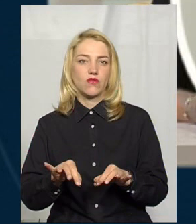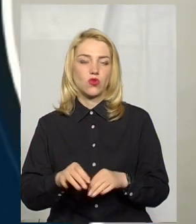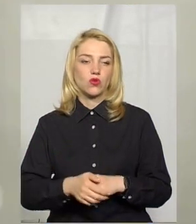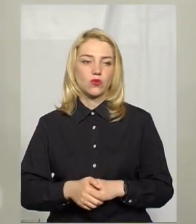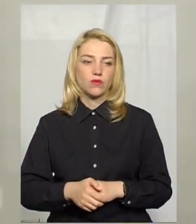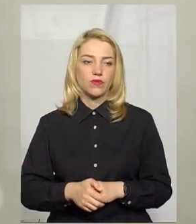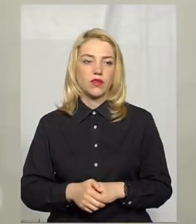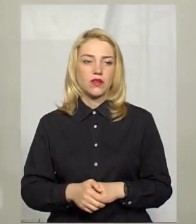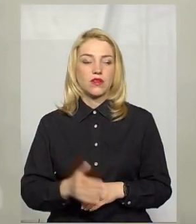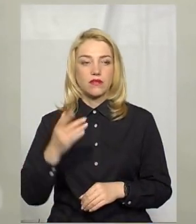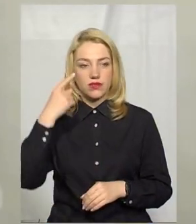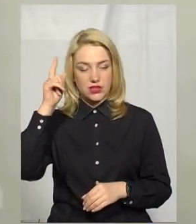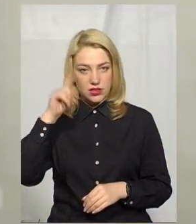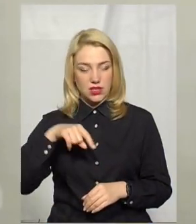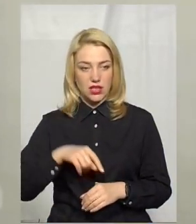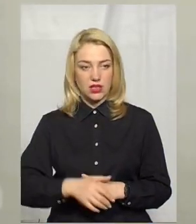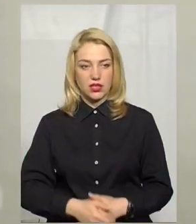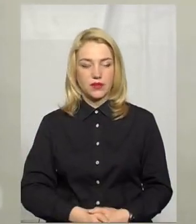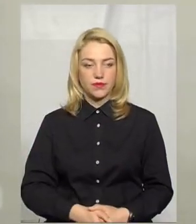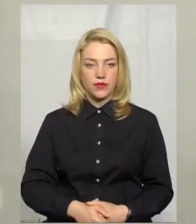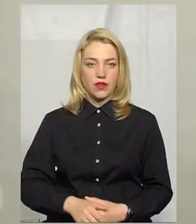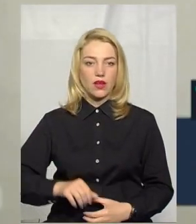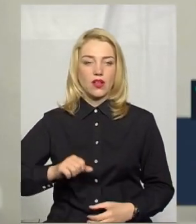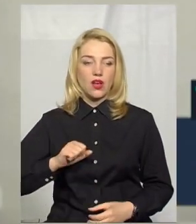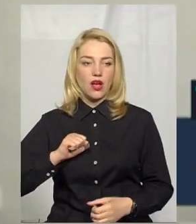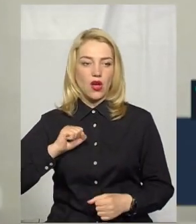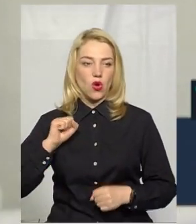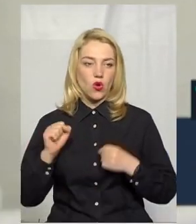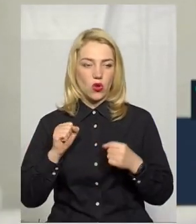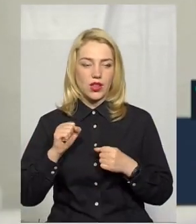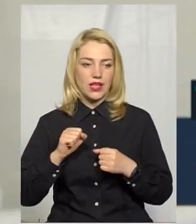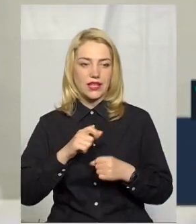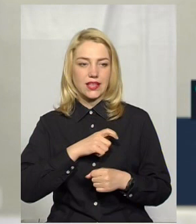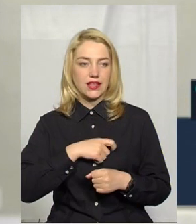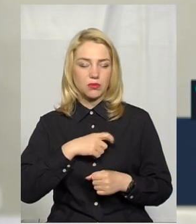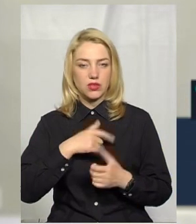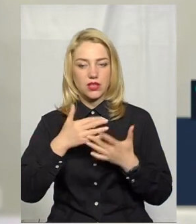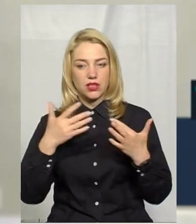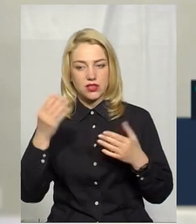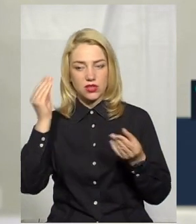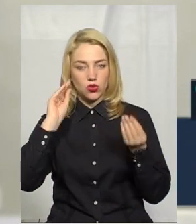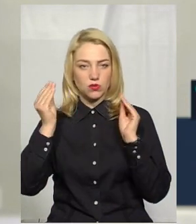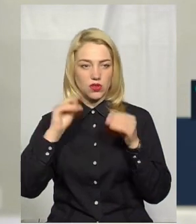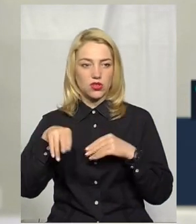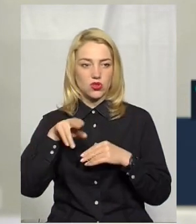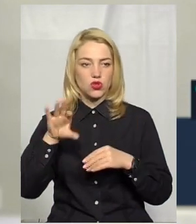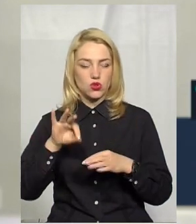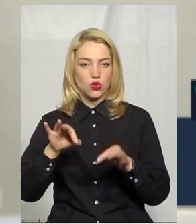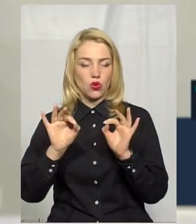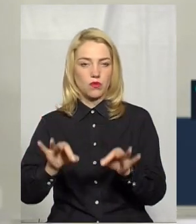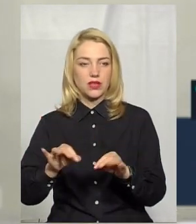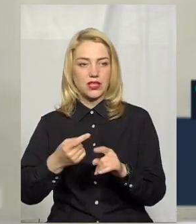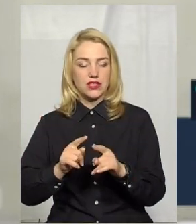Ви знаєте Серед колег депутатів Ви різні думки Щодо об